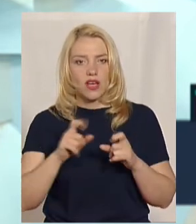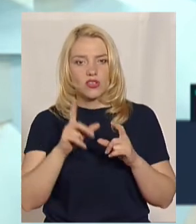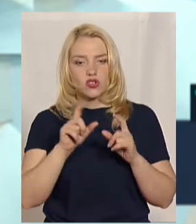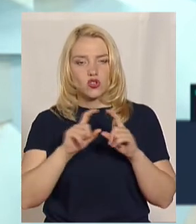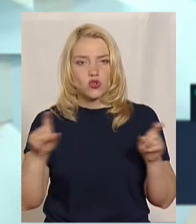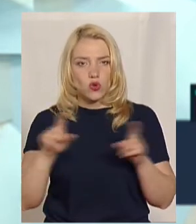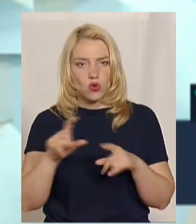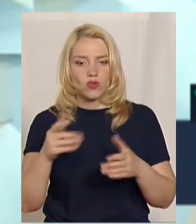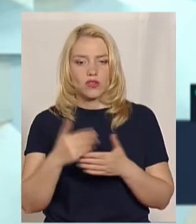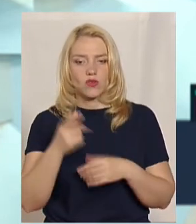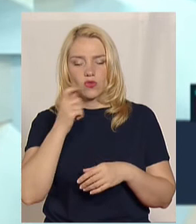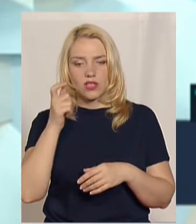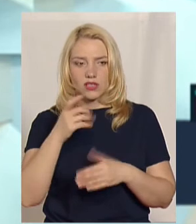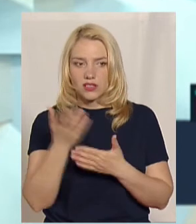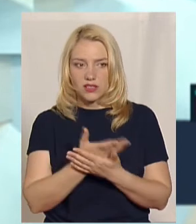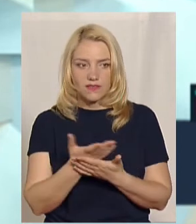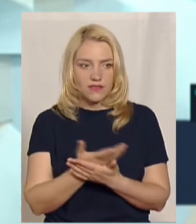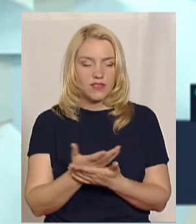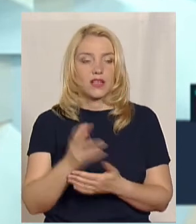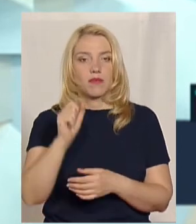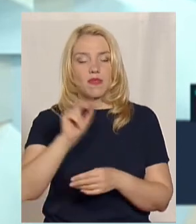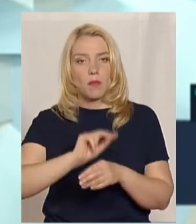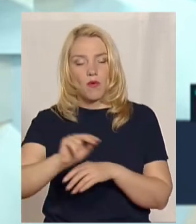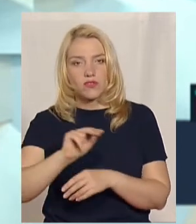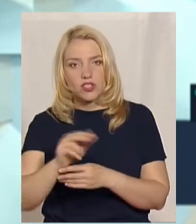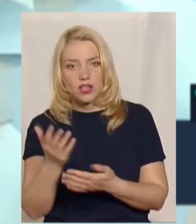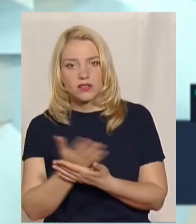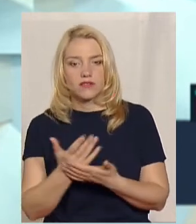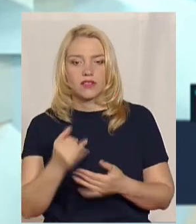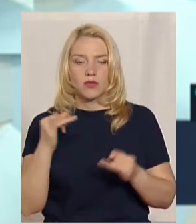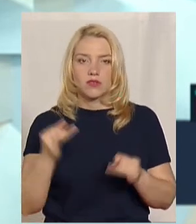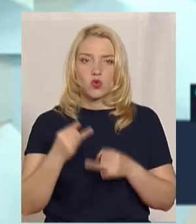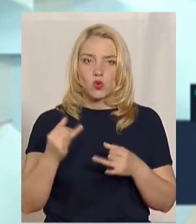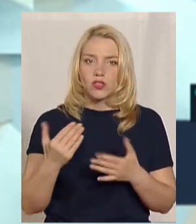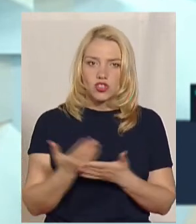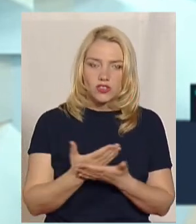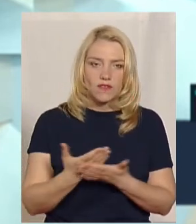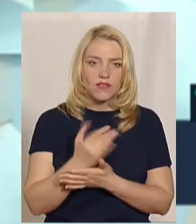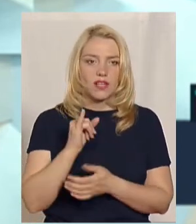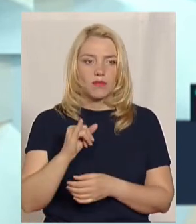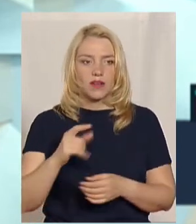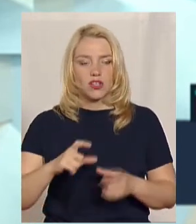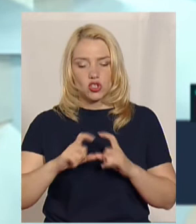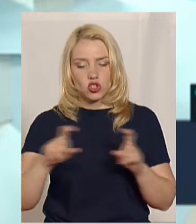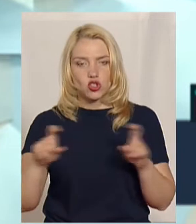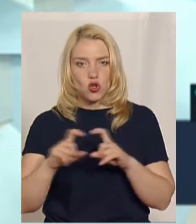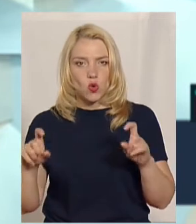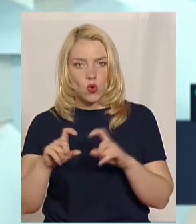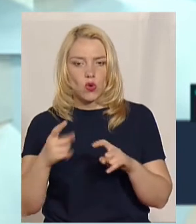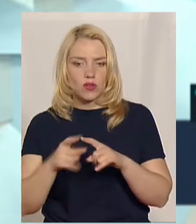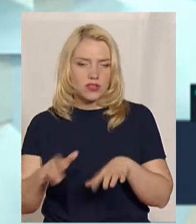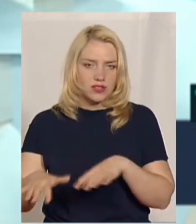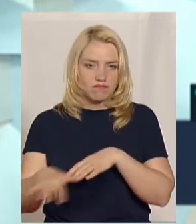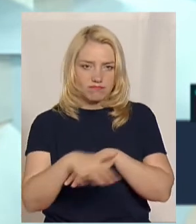фільми, на українські фільми, на повчальні фільми, на історичні фільми. І, відповідно, від шкіл це ж велика